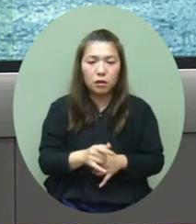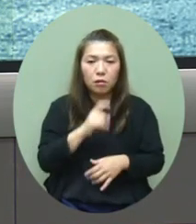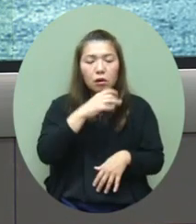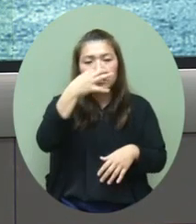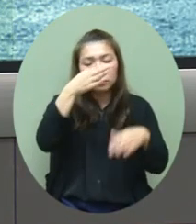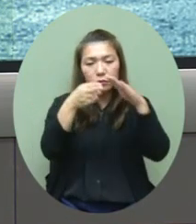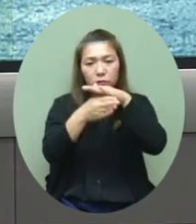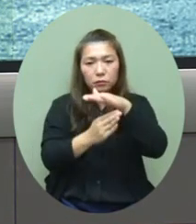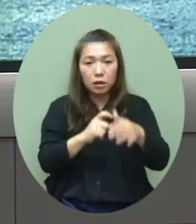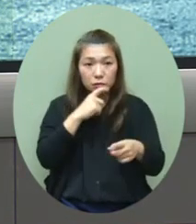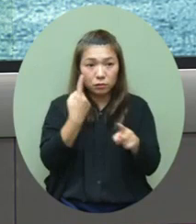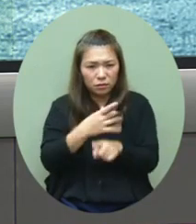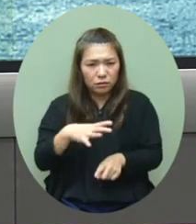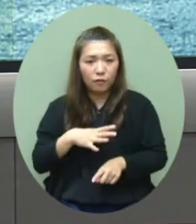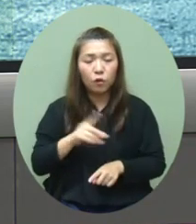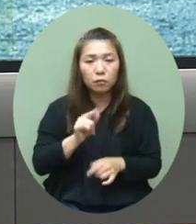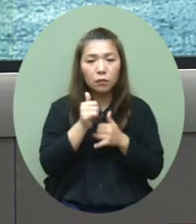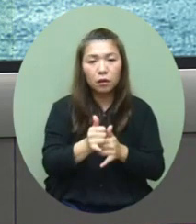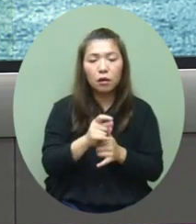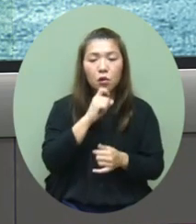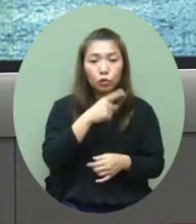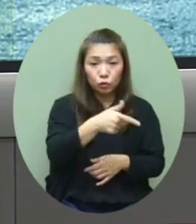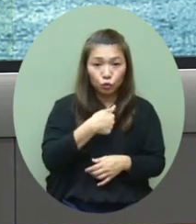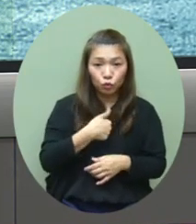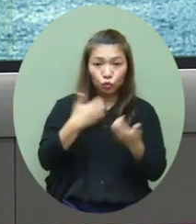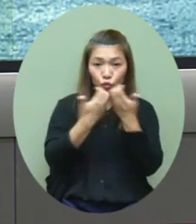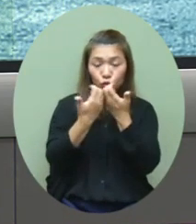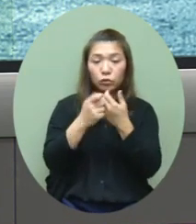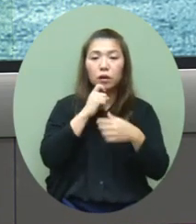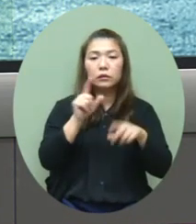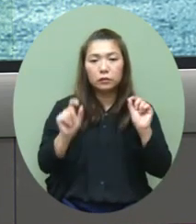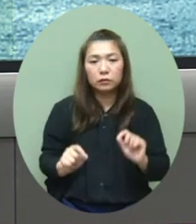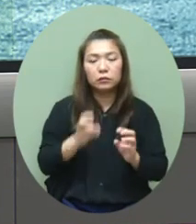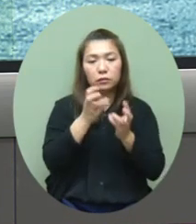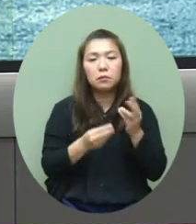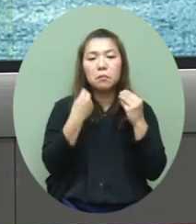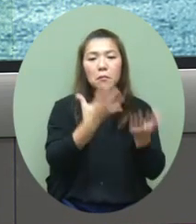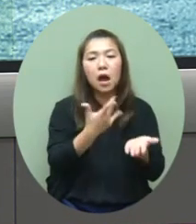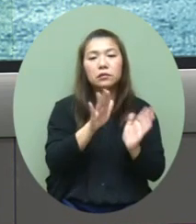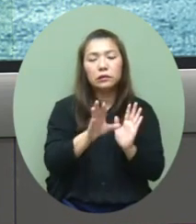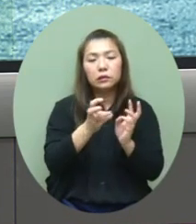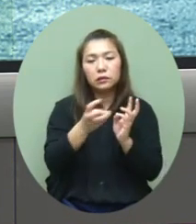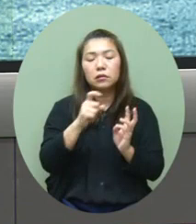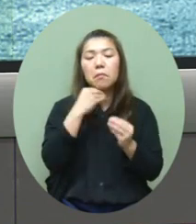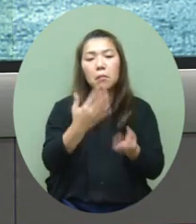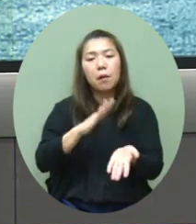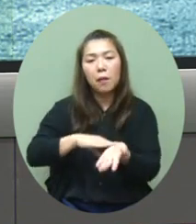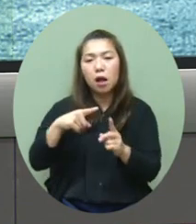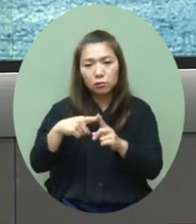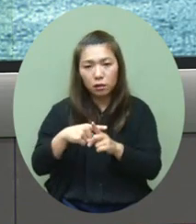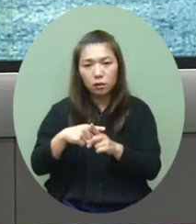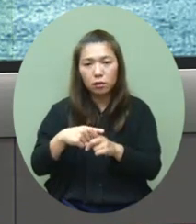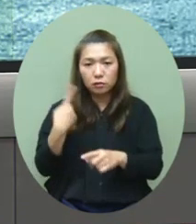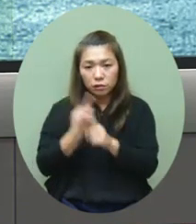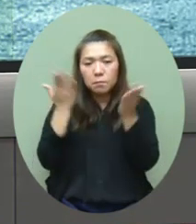的同事都會因應實際的情況將這些所需要的訊息給我們的前線同事以及提供給我們的病人確保